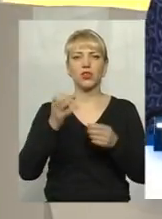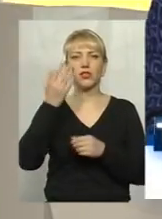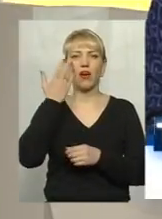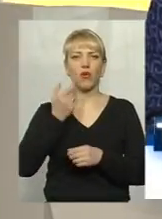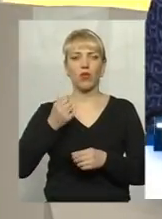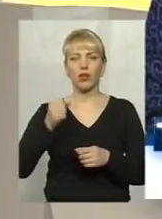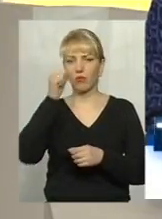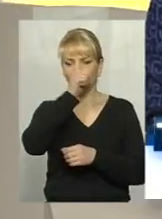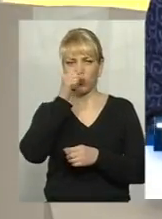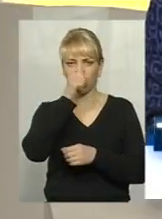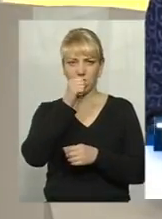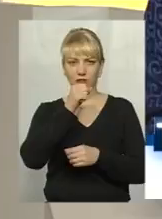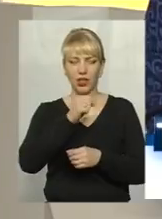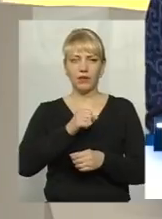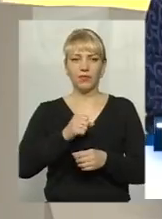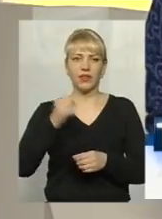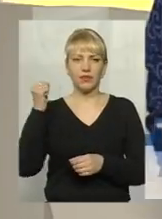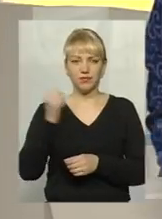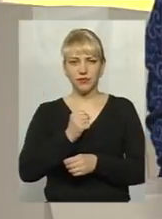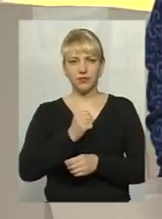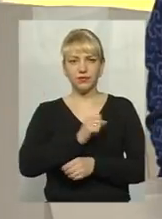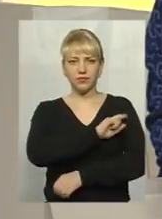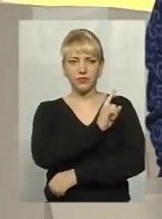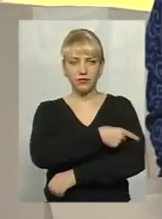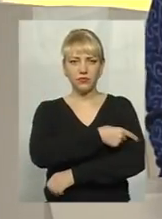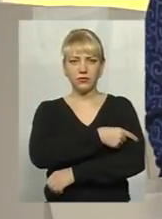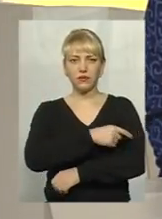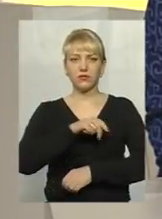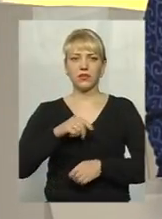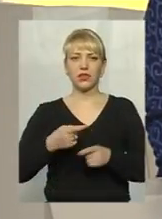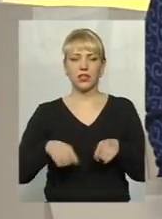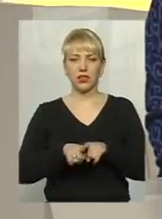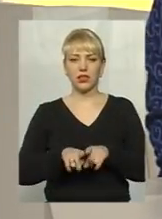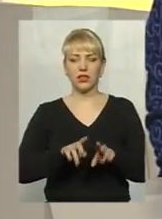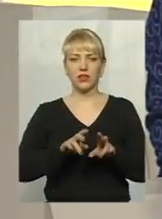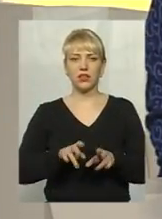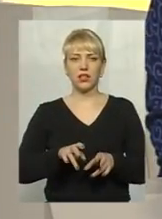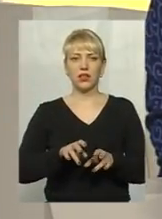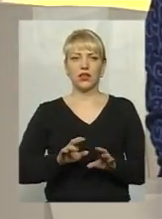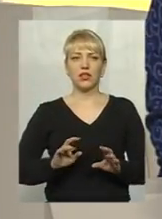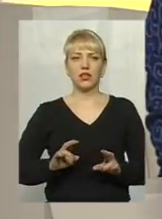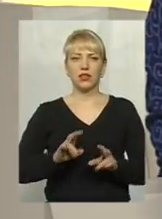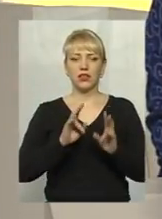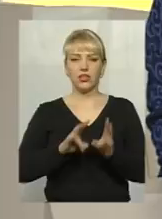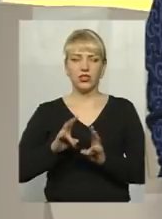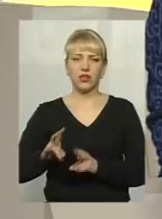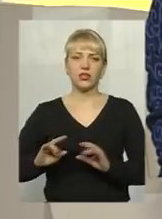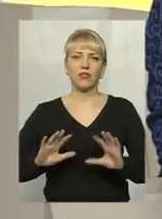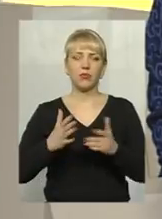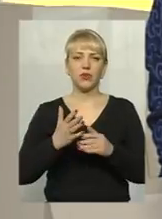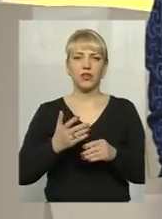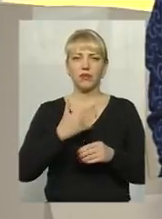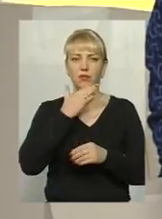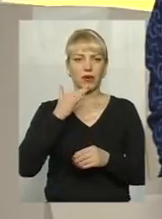морози стали тріскучішими, таких нещасних випадоків сталося значно більше.